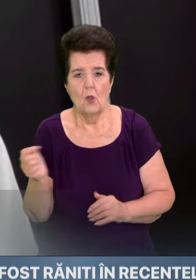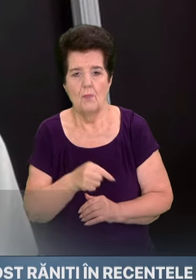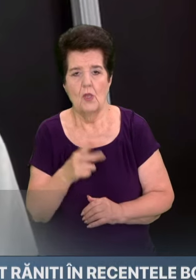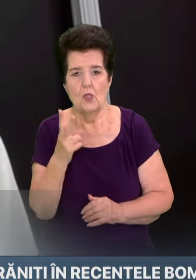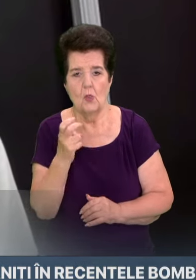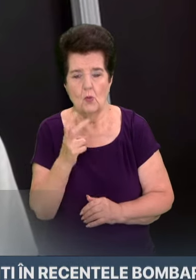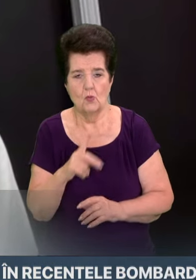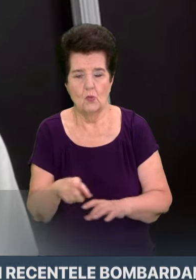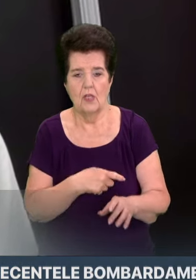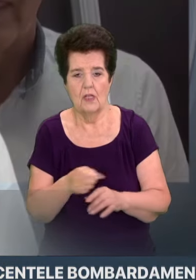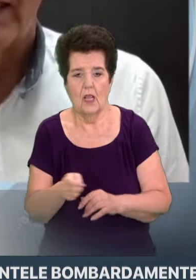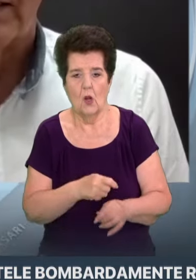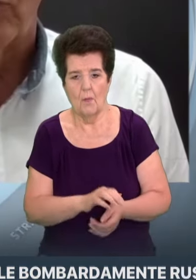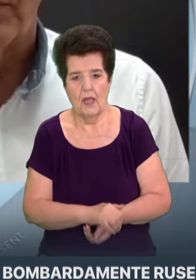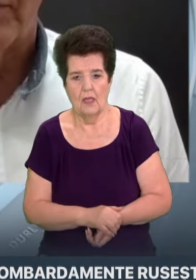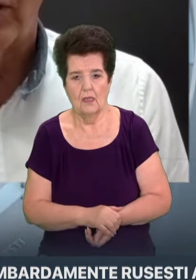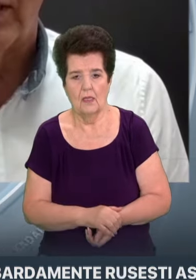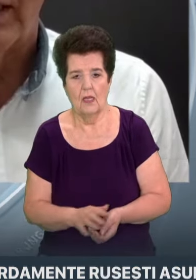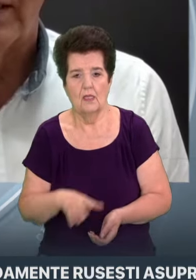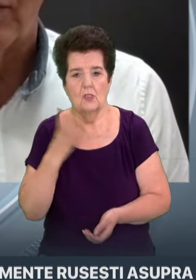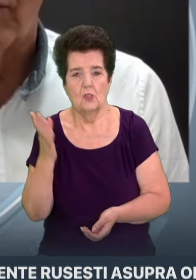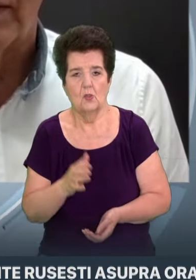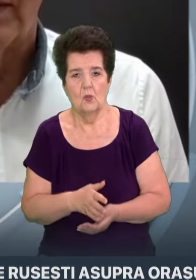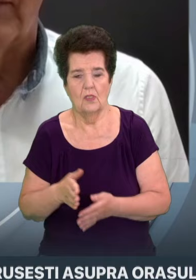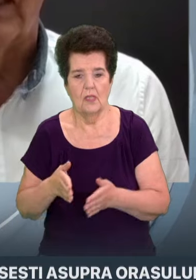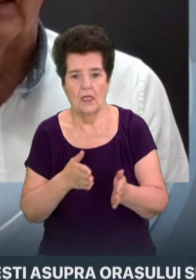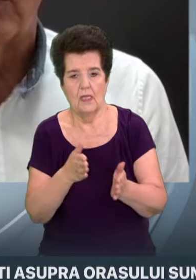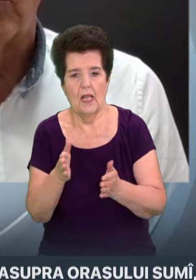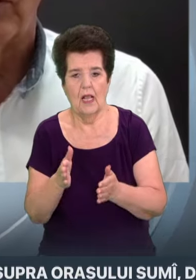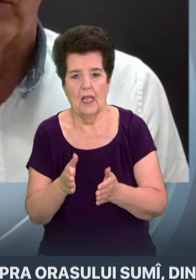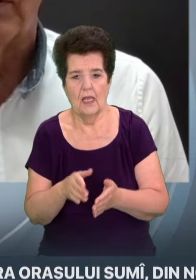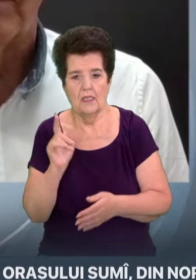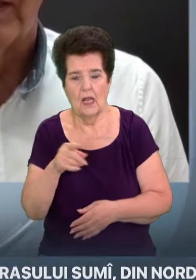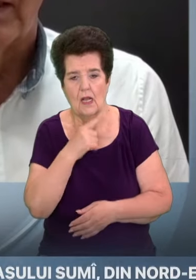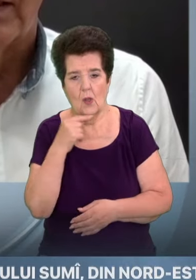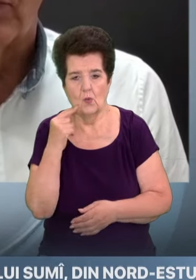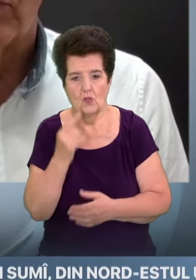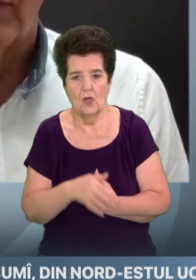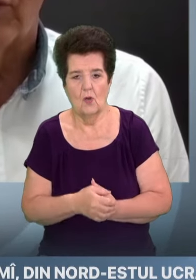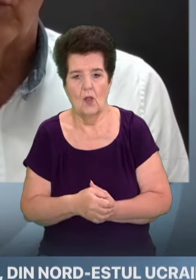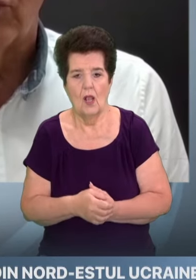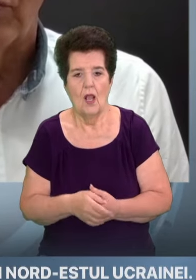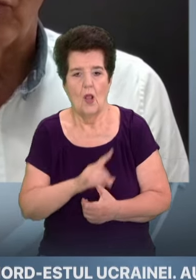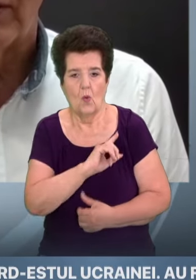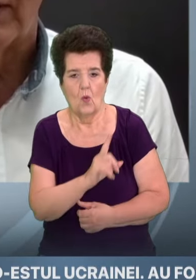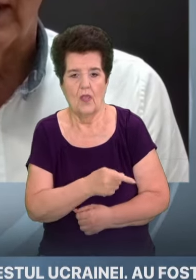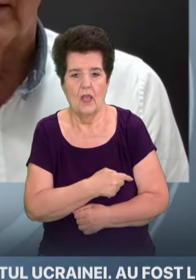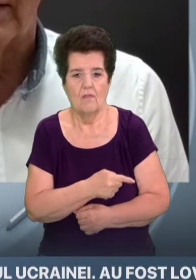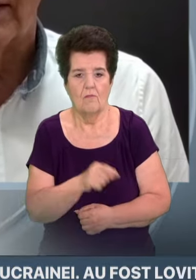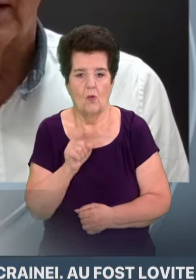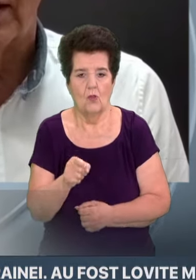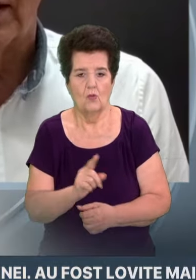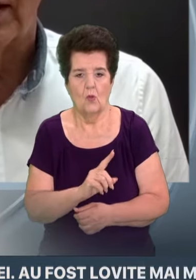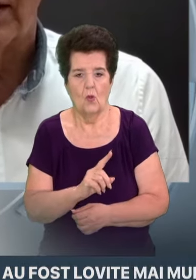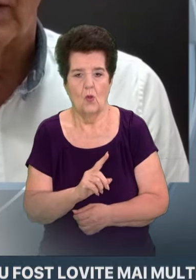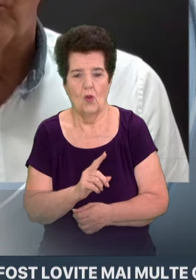de kilometri, sunt 11 direcții de ofensivă ale rușilor. Sigur, cu efortul concentrat